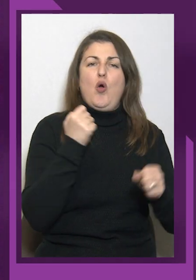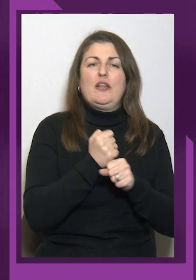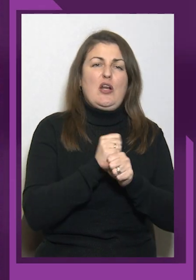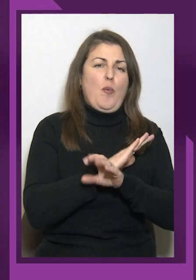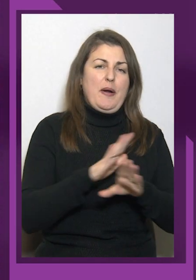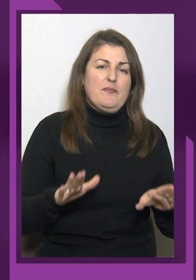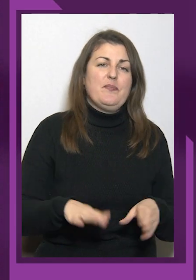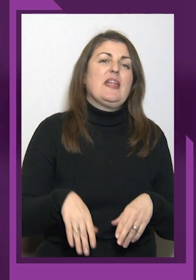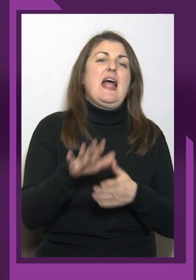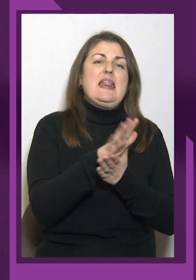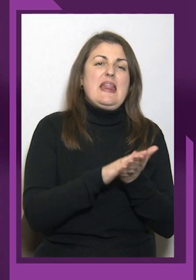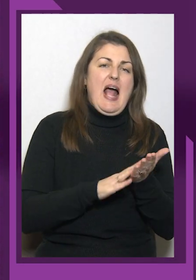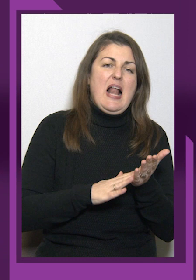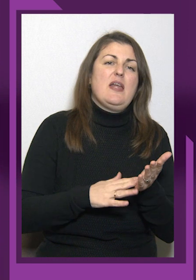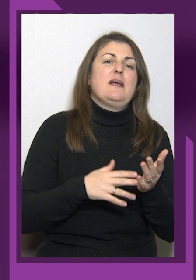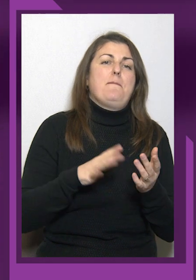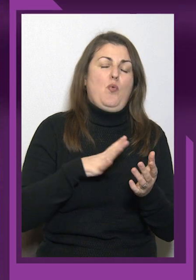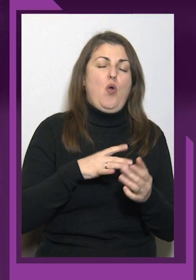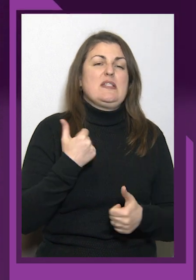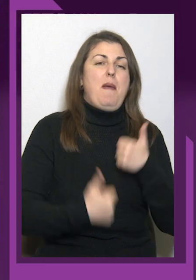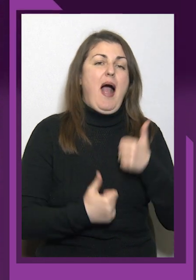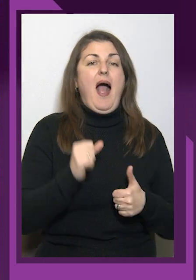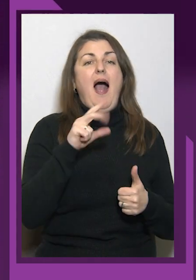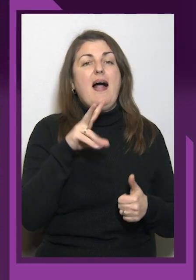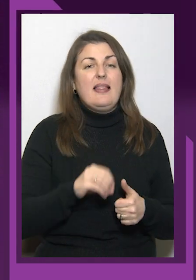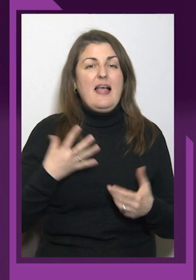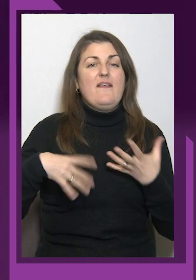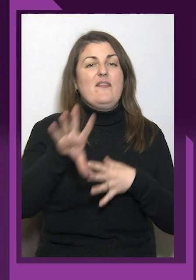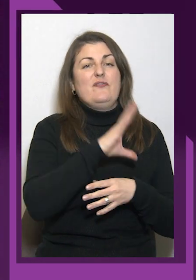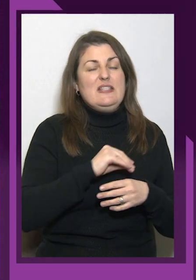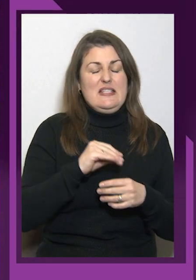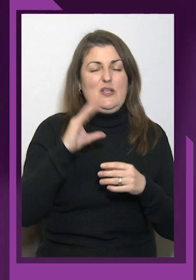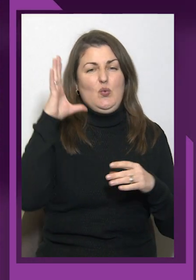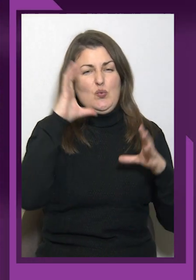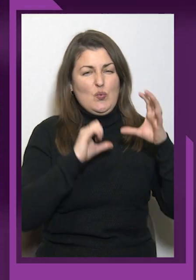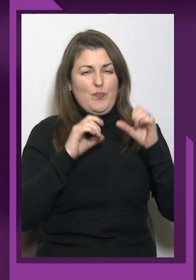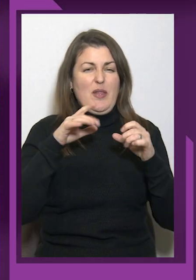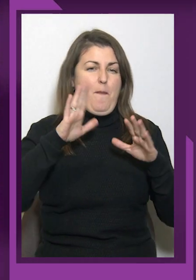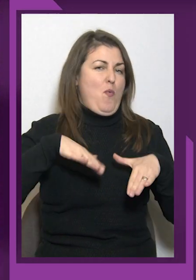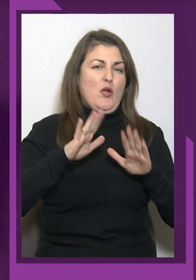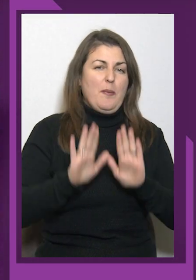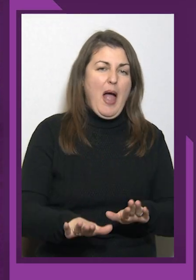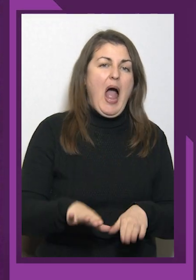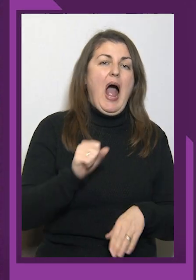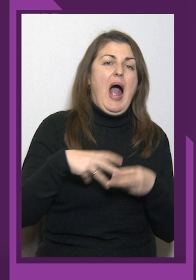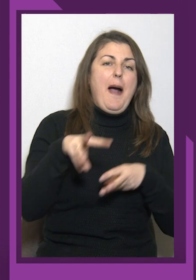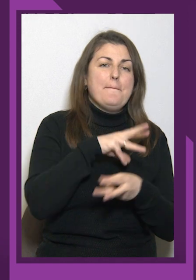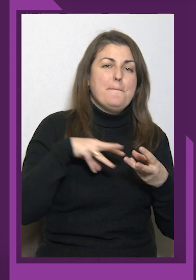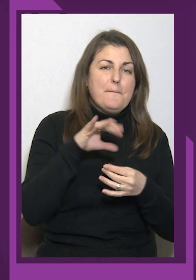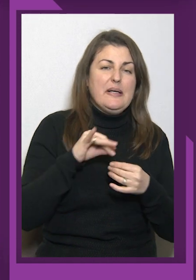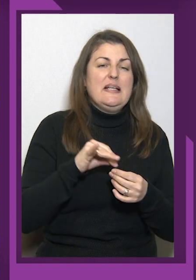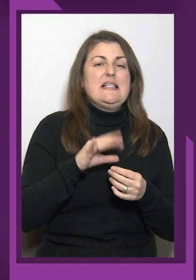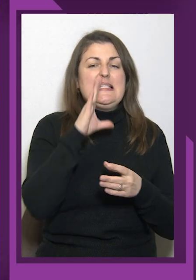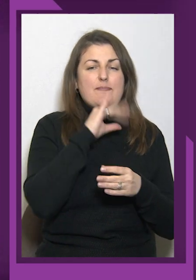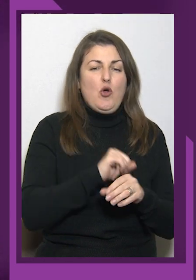але всі сутінки потім, а ми змогли зупинити змагання на